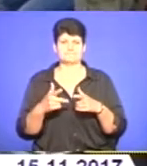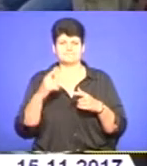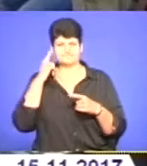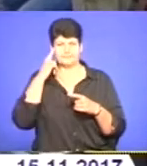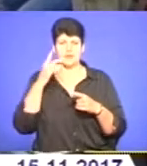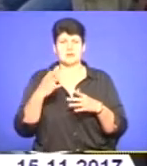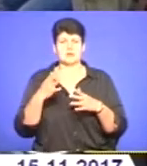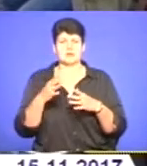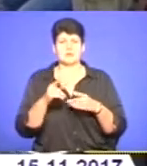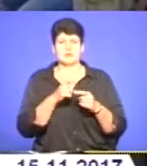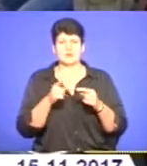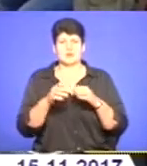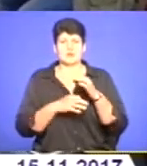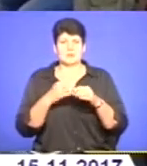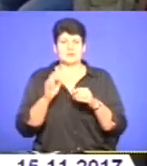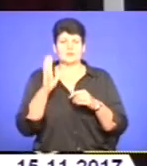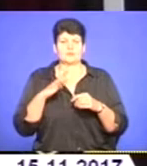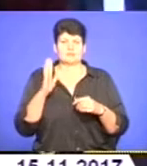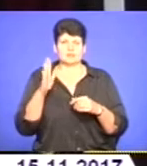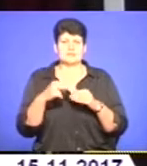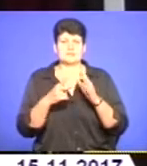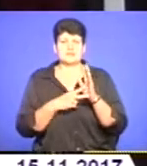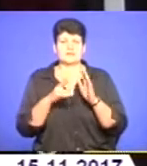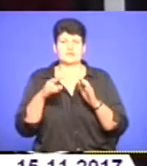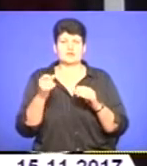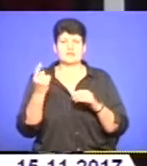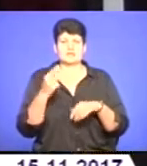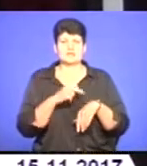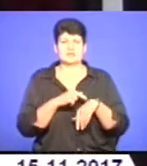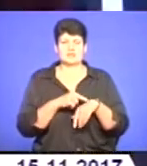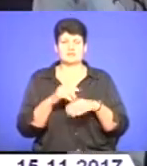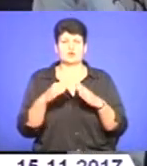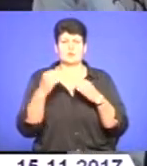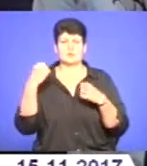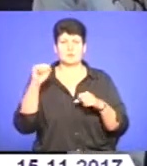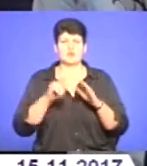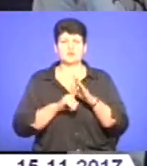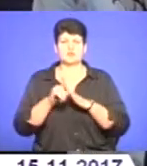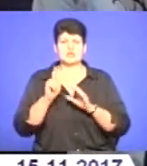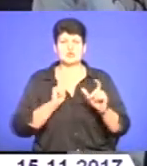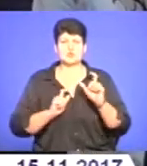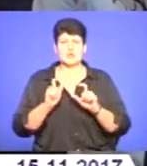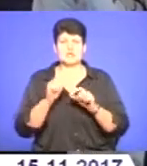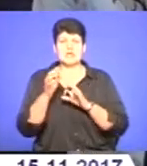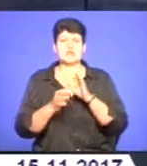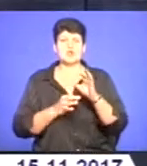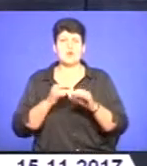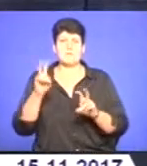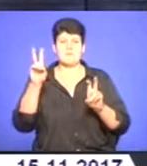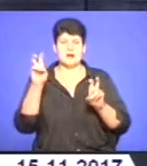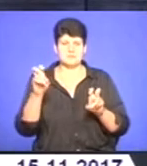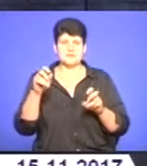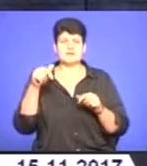який чекає їх 17 листопада. Об 11 годині в Українському домі «Перемога» розпочнеться «Студентська доба». Особливістю